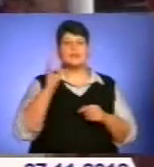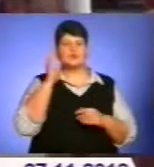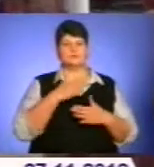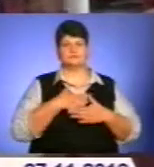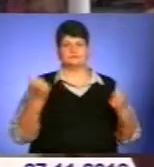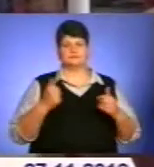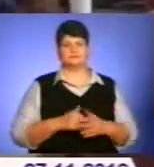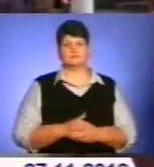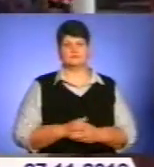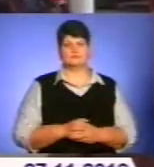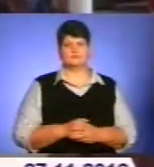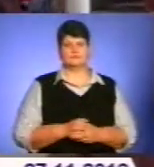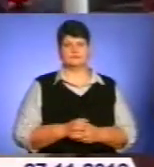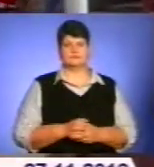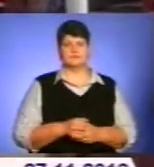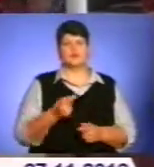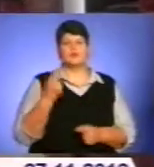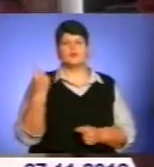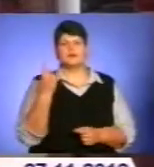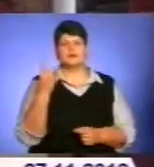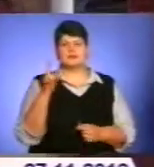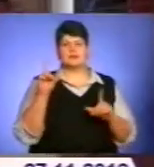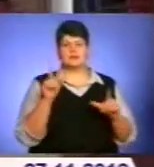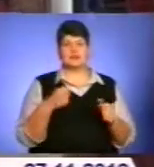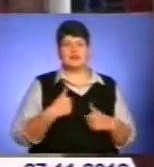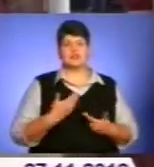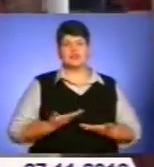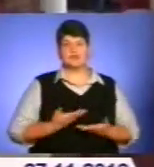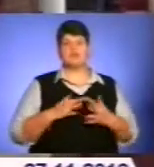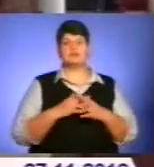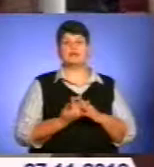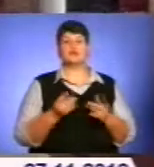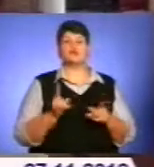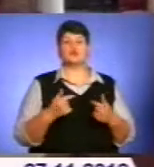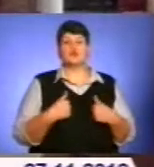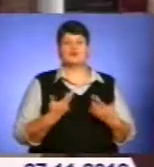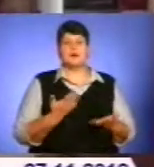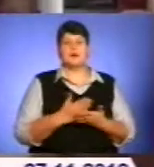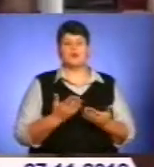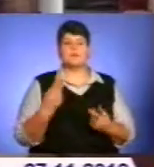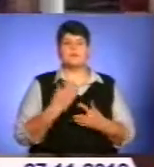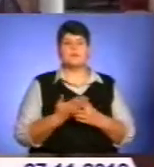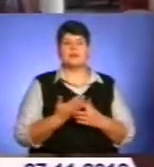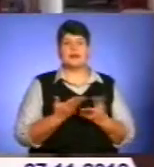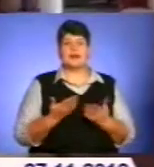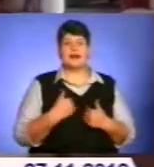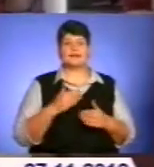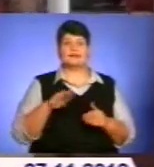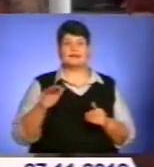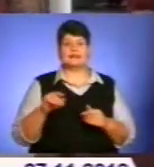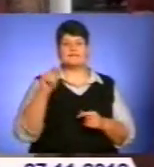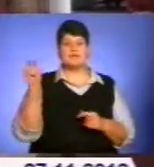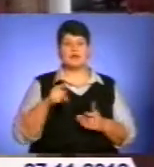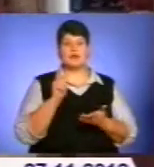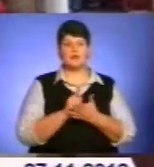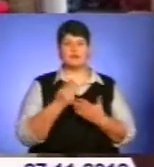хоче. Хоч би раз їїхала, от я живу в селі, і що мені з того, я маю пільги? Я діти на вільні, я повинна